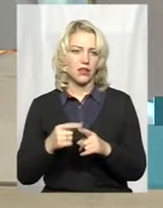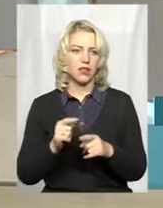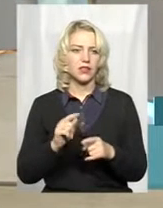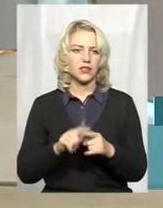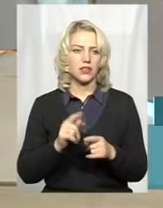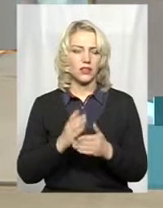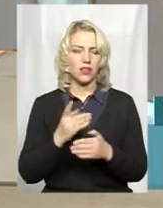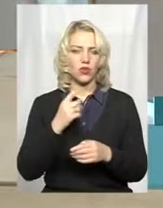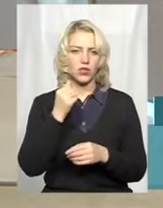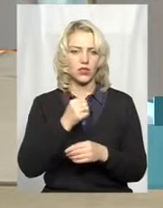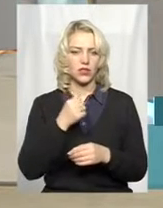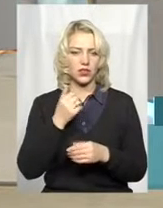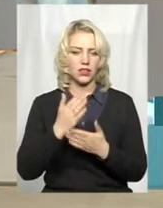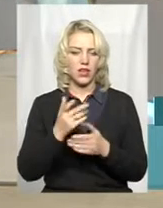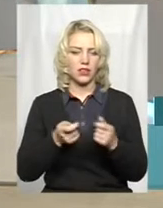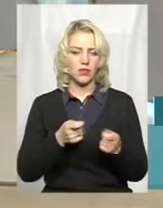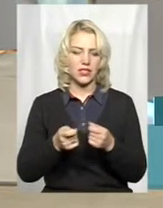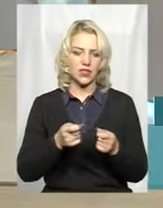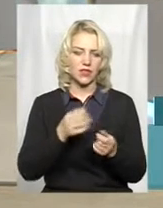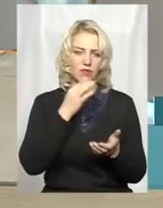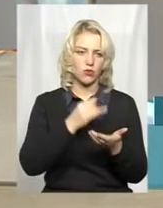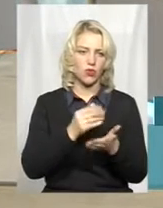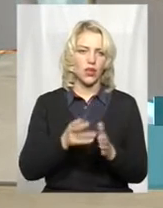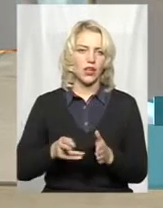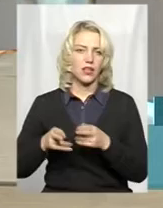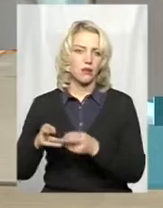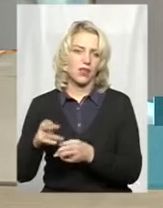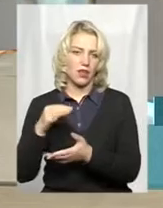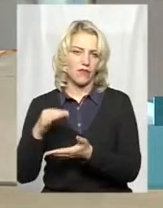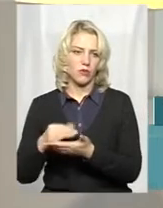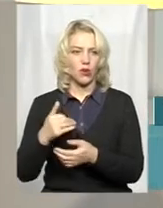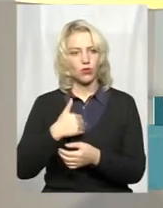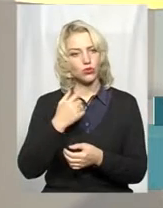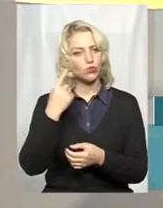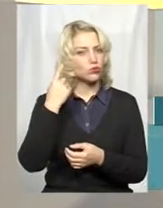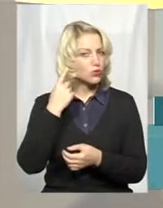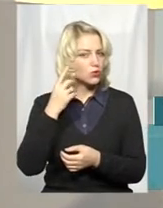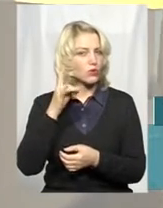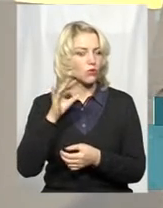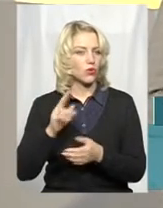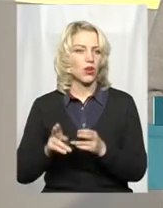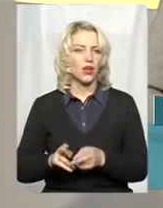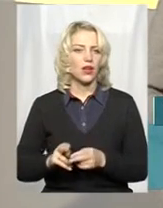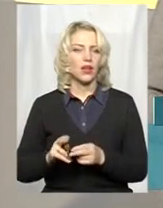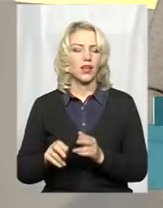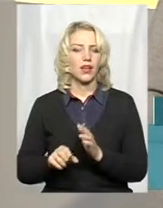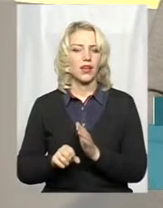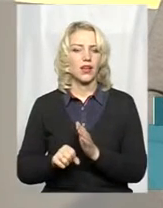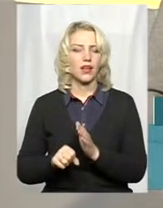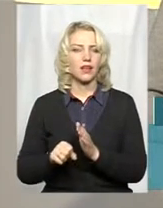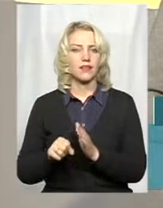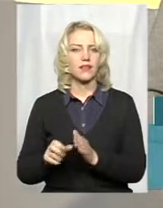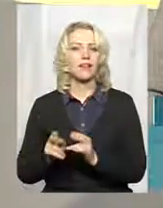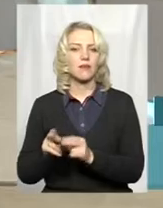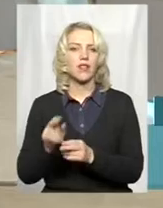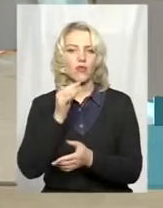Є одна адміністративна відповідальність, і є кримінальна відповідальність. От якраз на рахунок кримінальної хочеться почути більш детальну інформацію. Давайте я